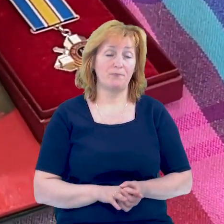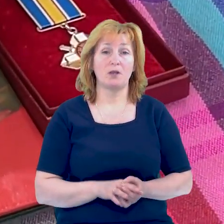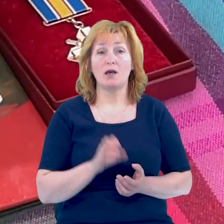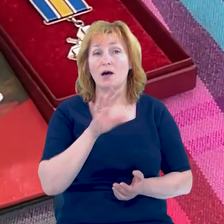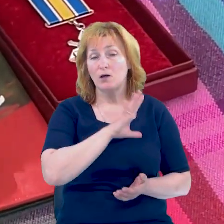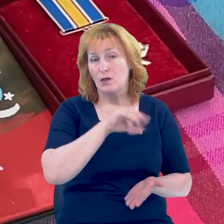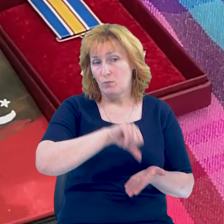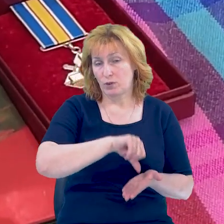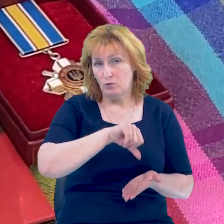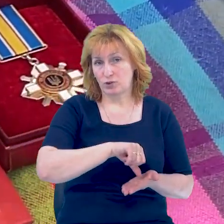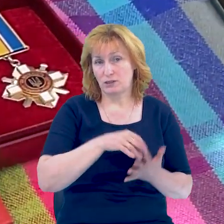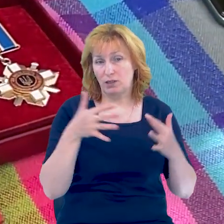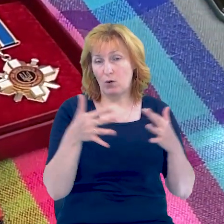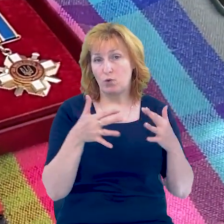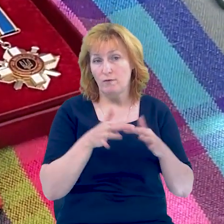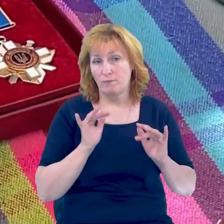учасником бойових дій в АТО.